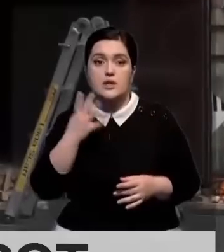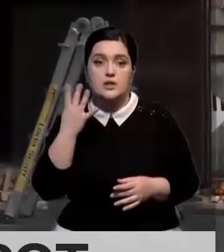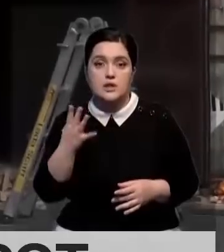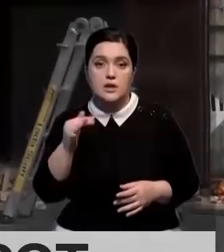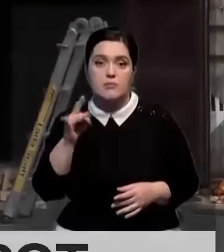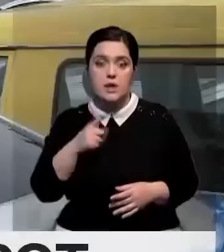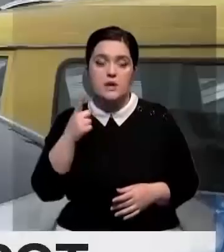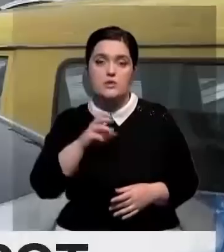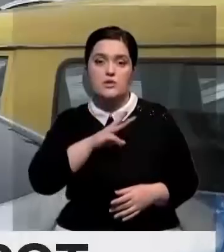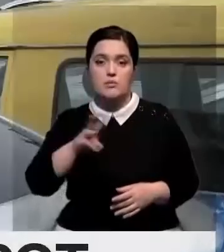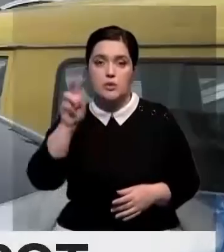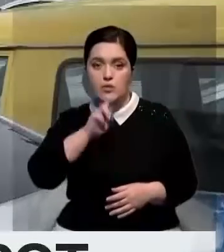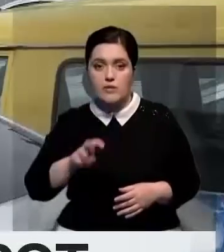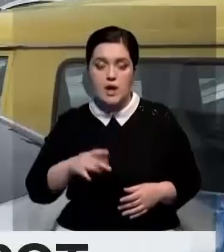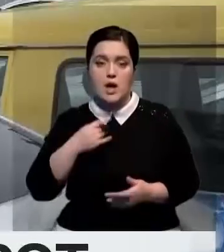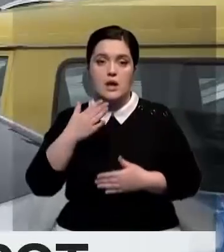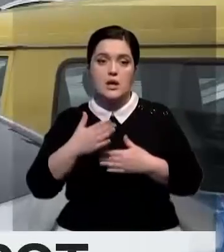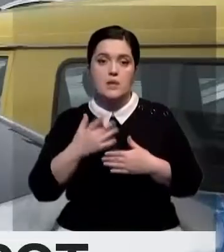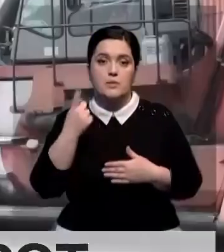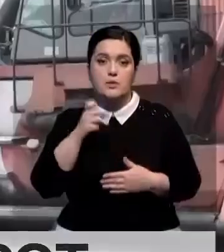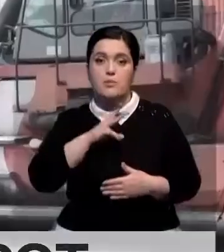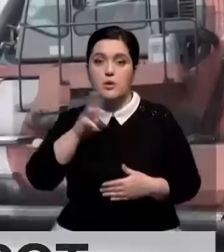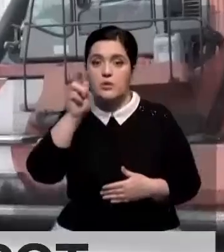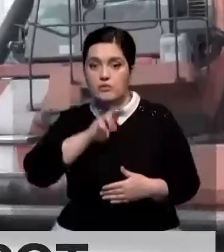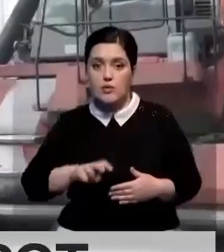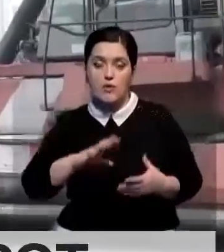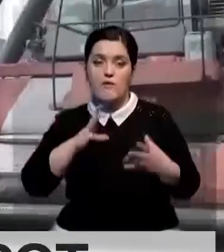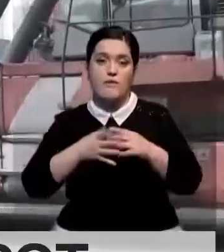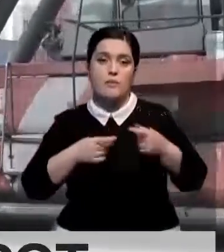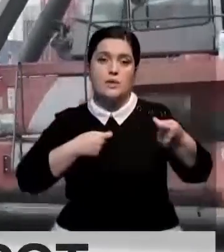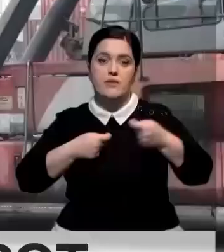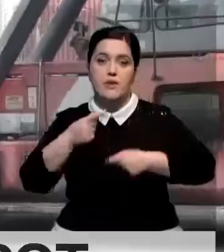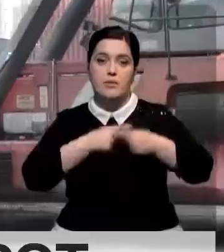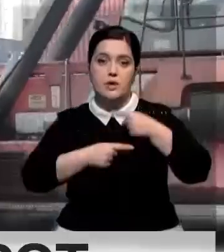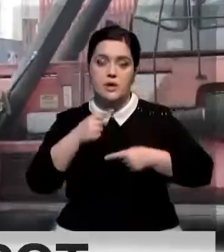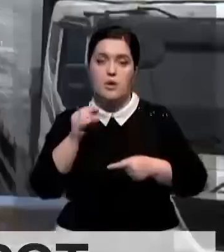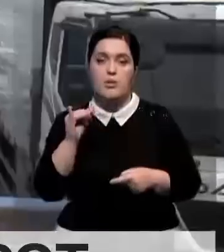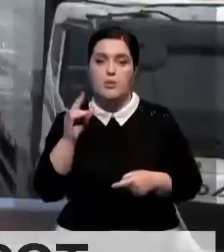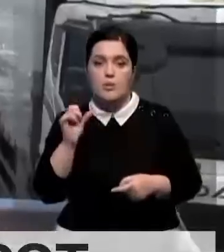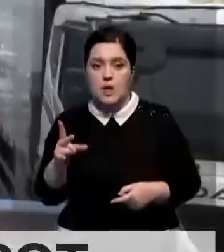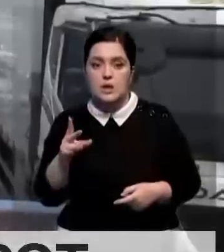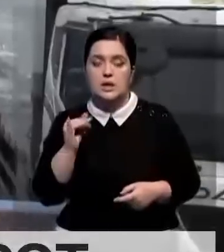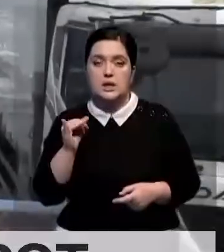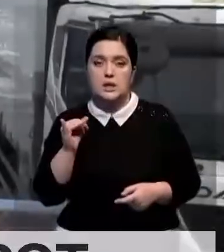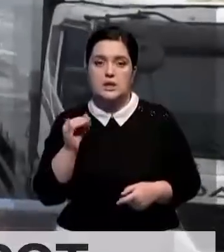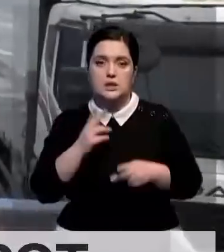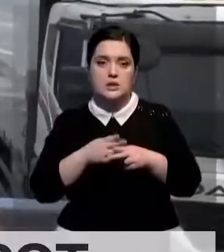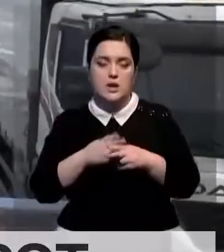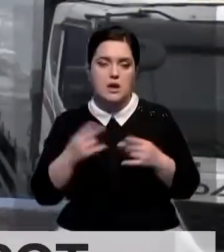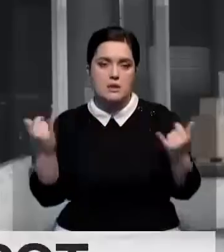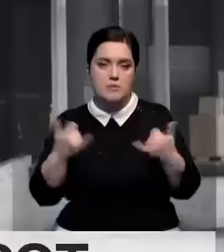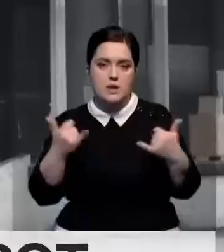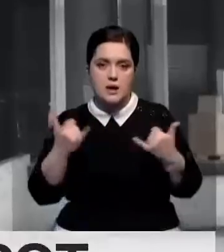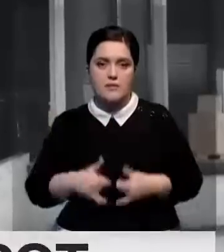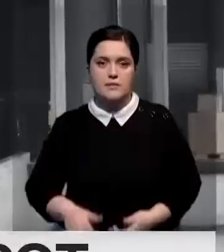Почти на 4 миллиарда 100 миллионов долларов. И по 100 миллионов долларов в объеме товарооборота занимают уран и ферросплавы.